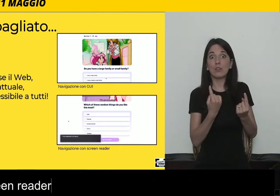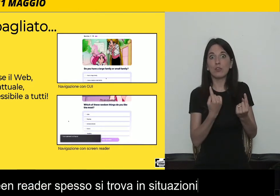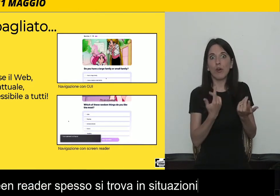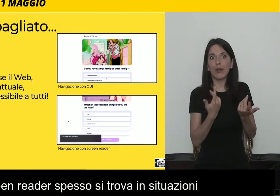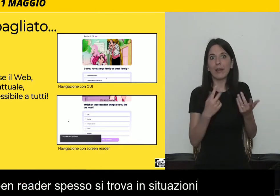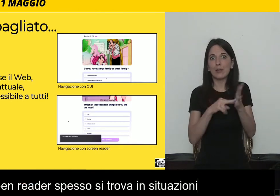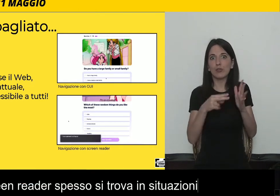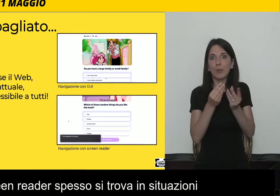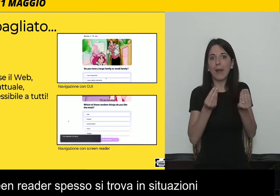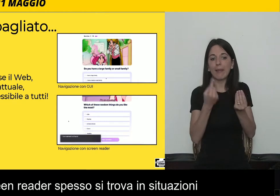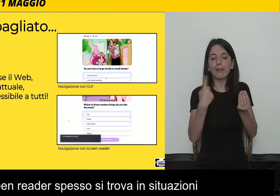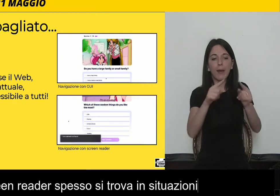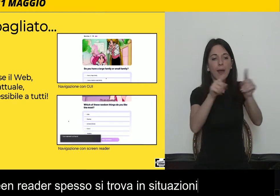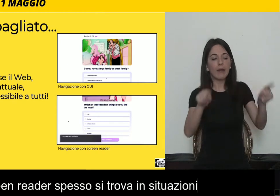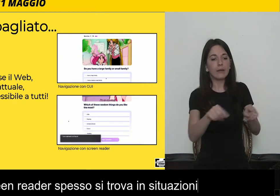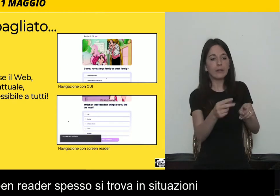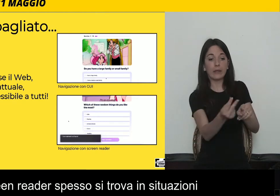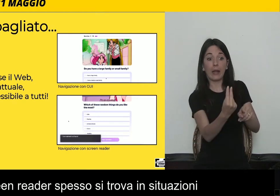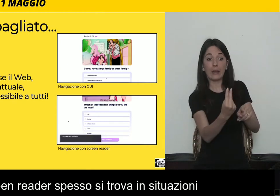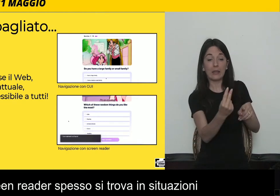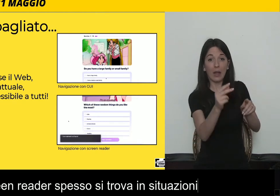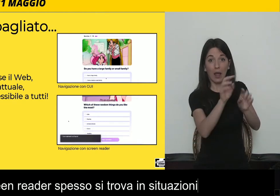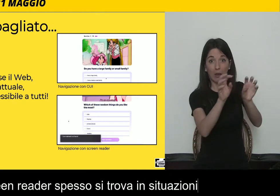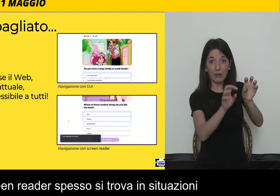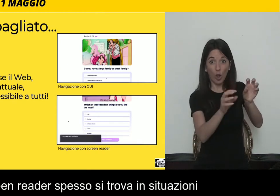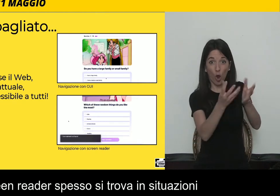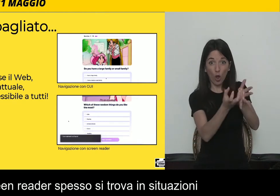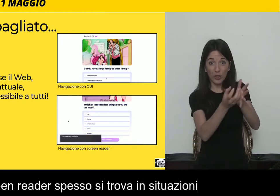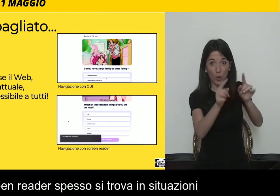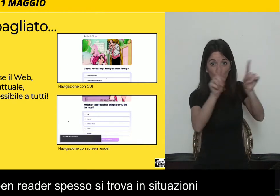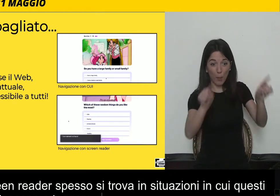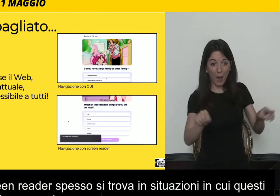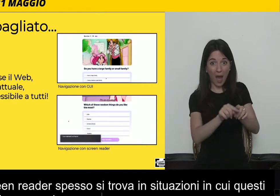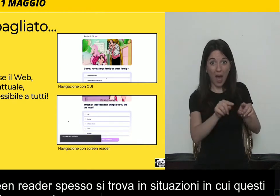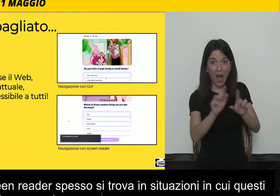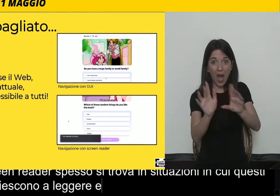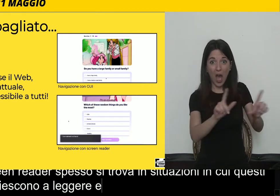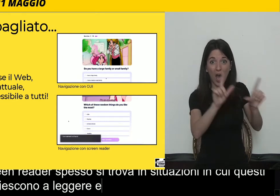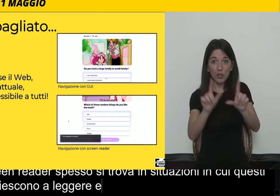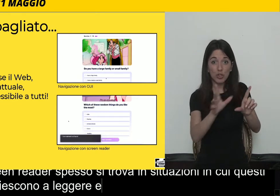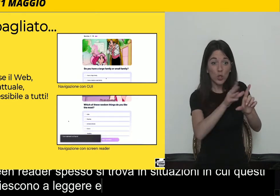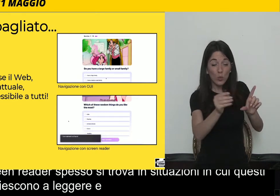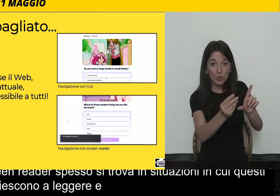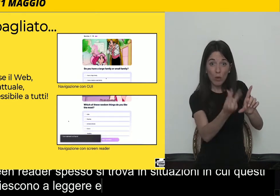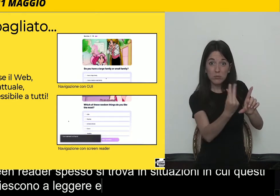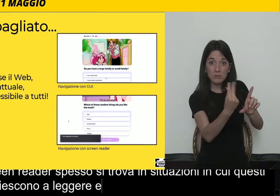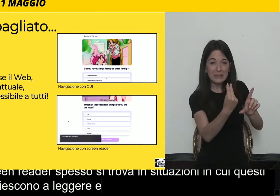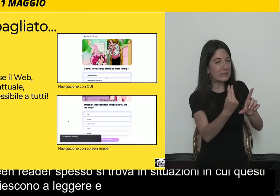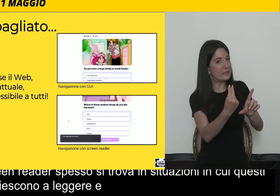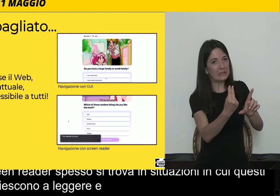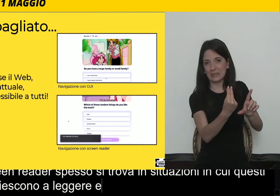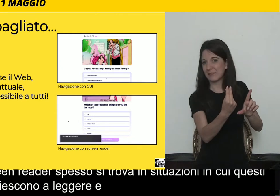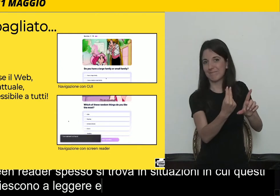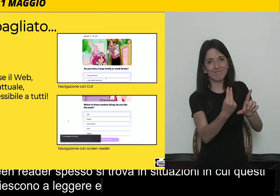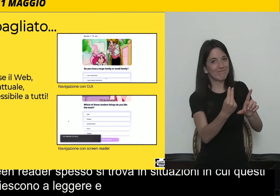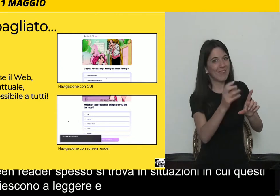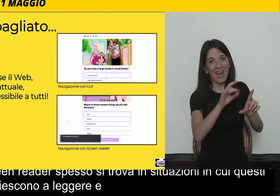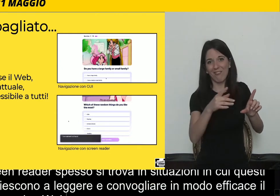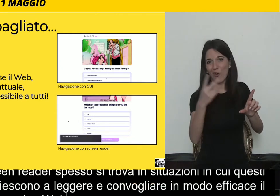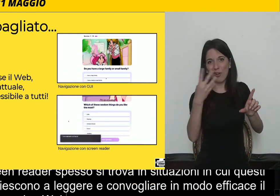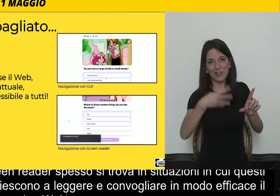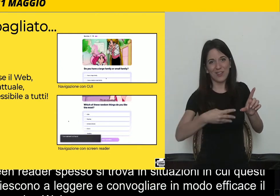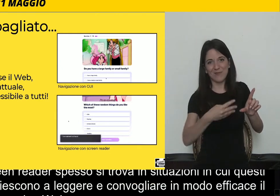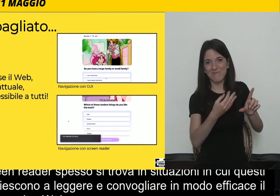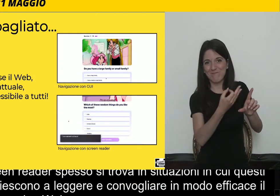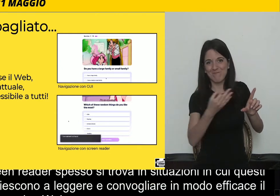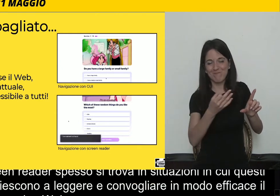leggere e a convogliare in modo efficace il contenuto delle pagine web perché nella progettazione